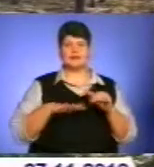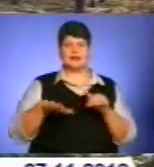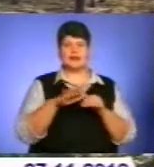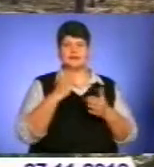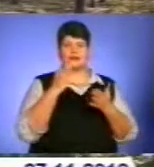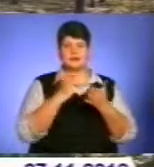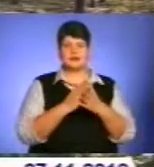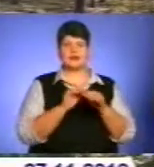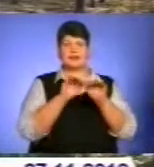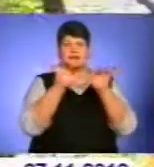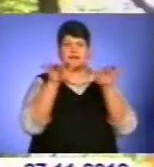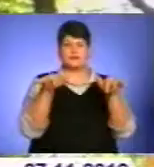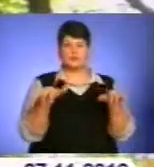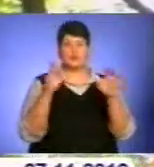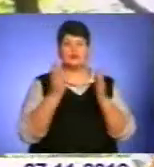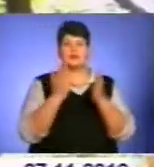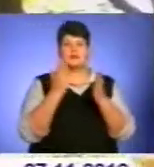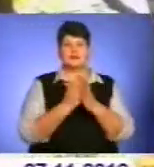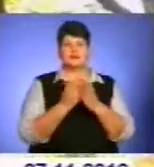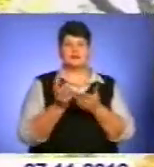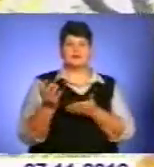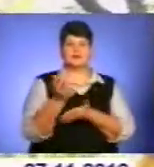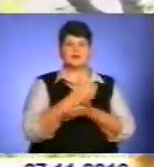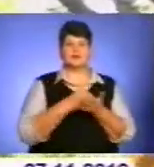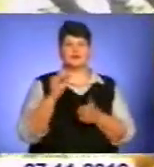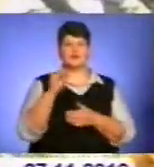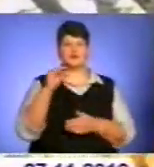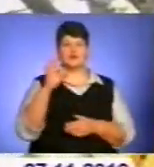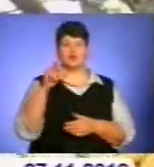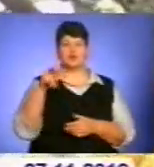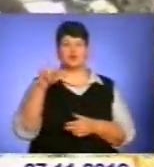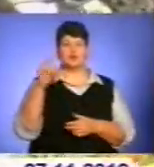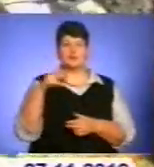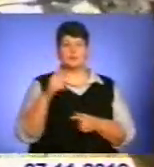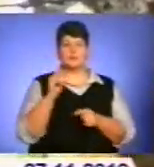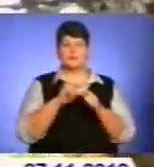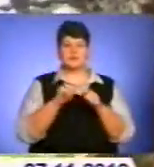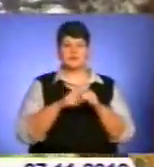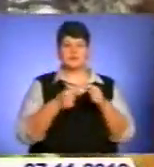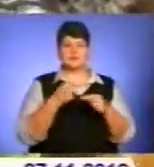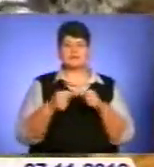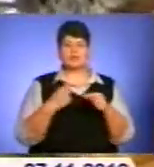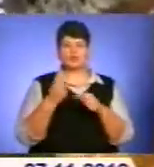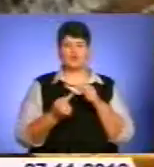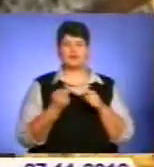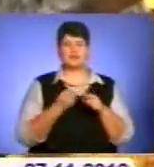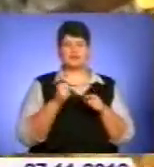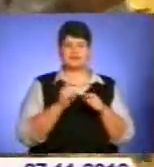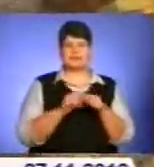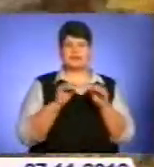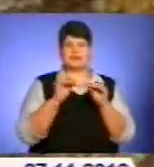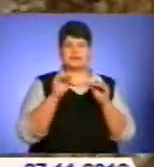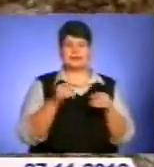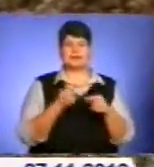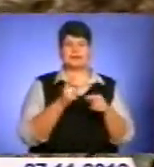низьку крону і призначений для заготівлі жолодів. Задля того, щоб перевірити спадкові властивості кожного клона, закладали ці